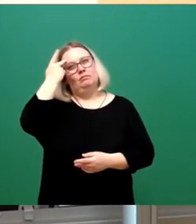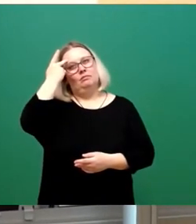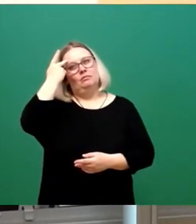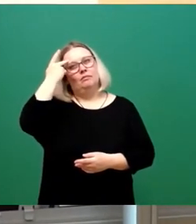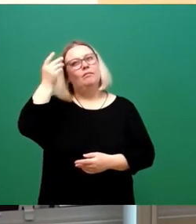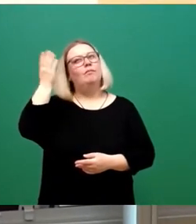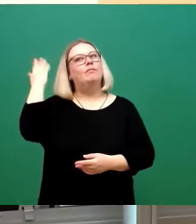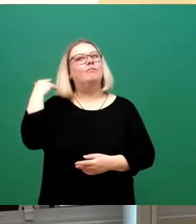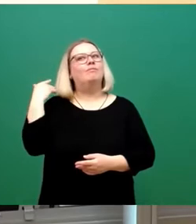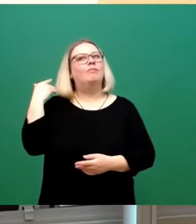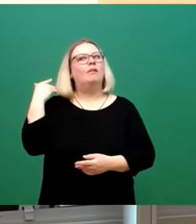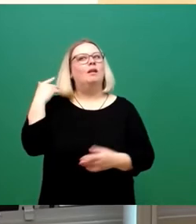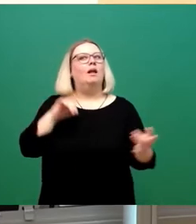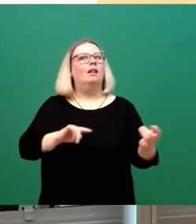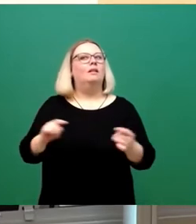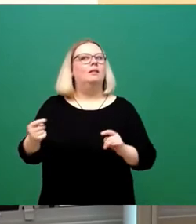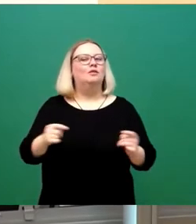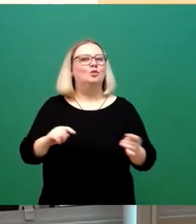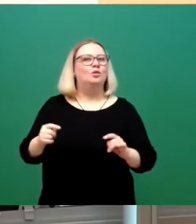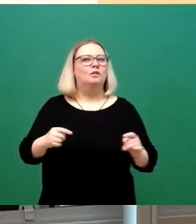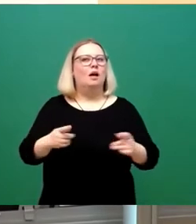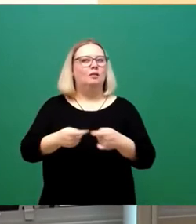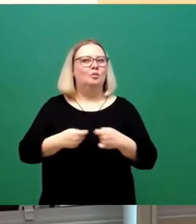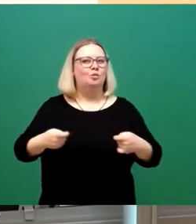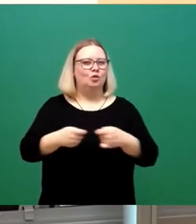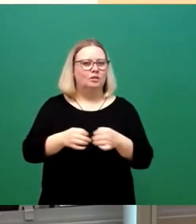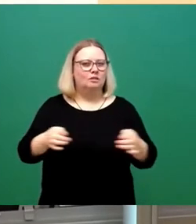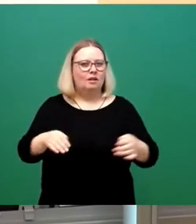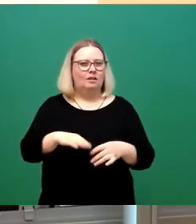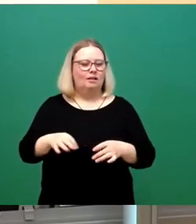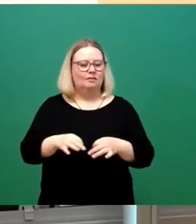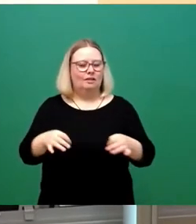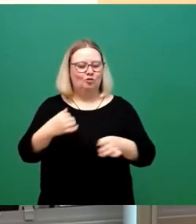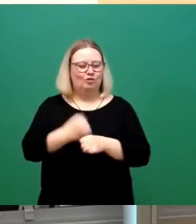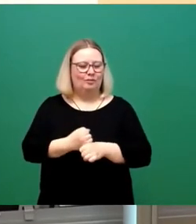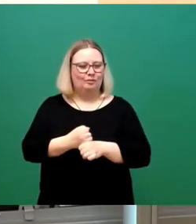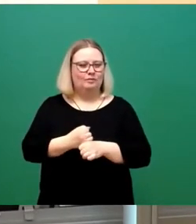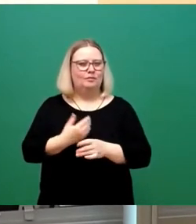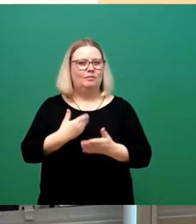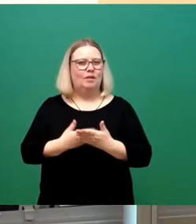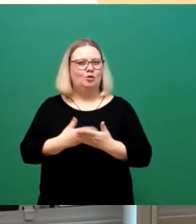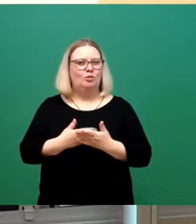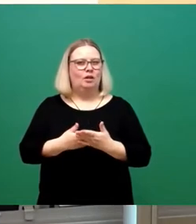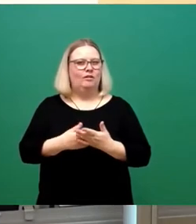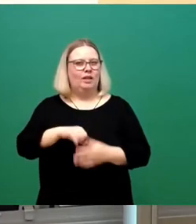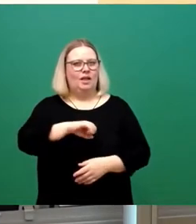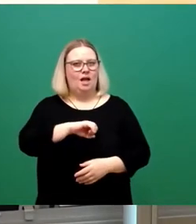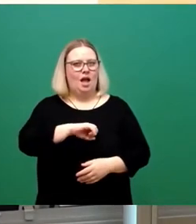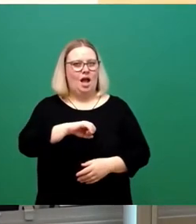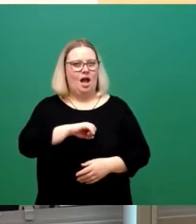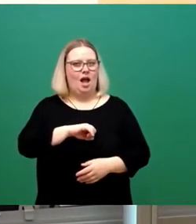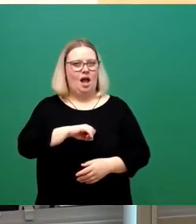Diskussion, die im Bundestag, Landtag immer wieder geführt wird. Wenn es darum geht, eigene Funde zu verteilen,